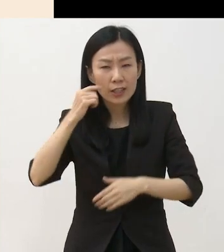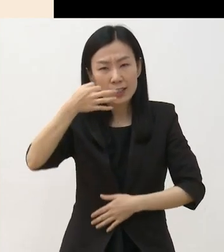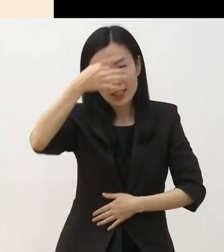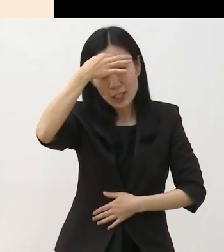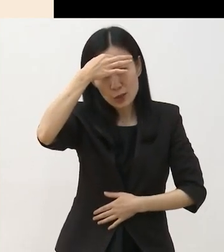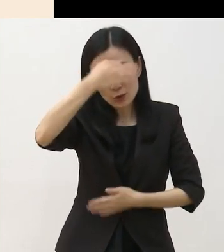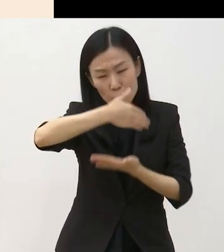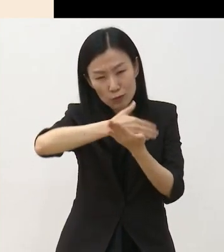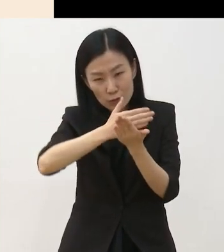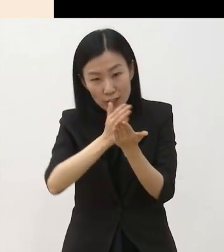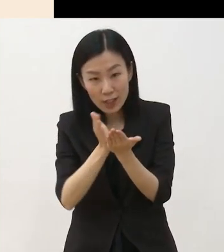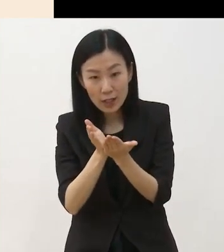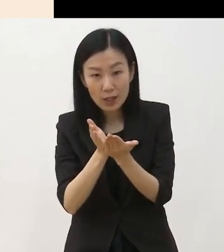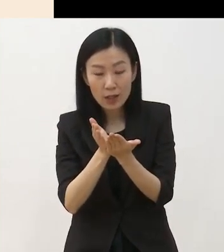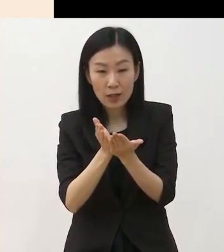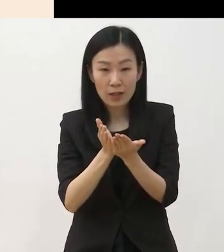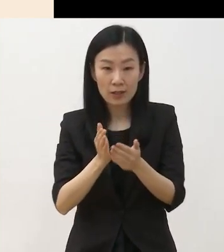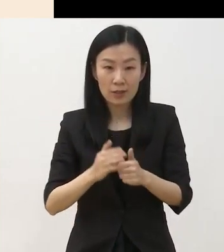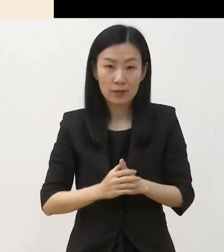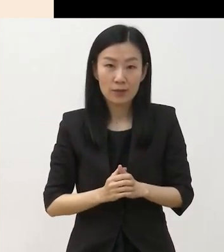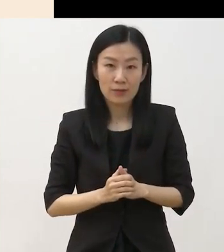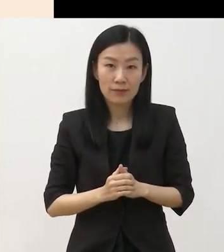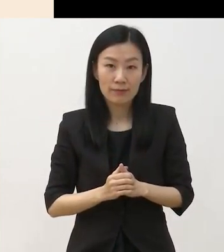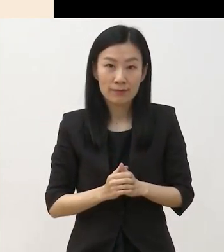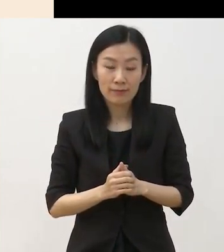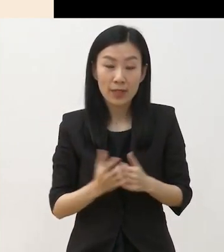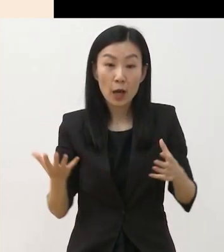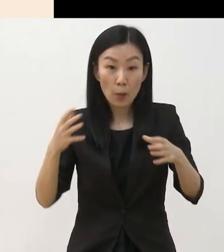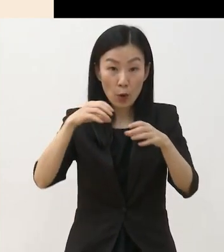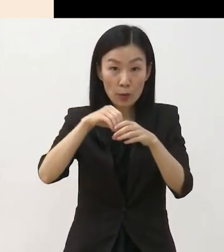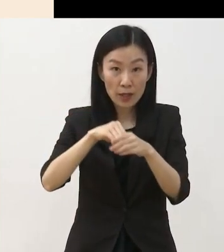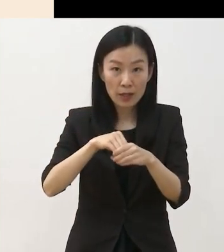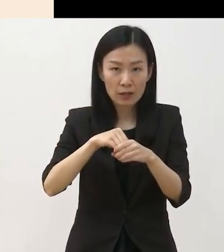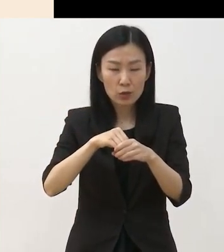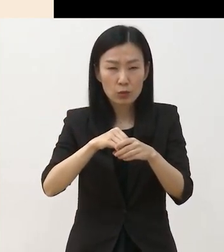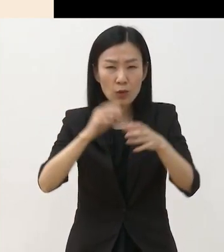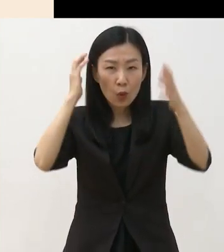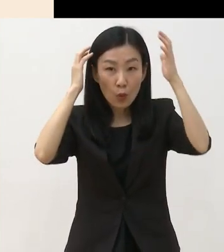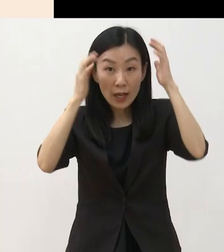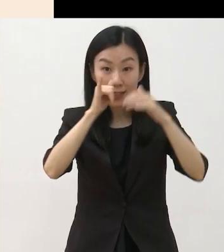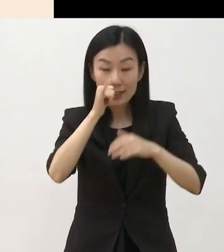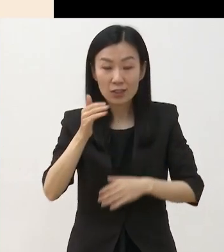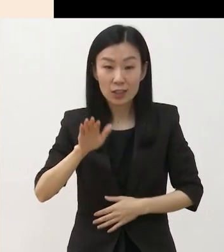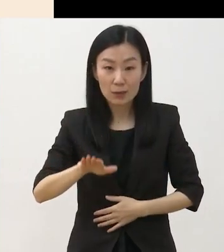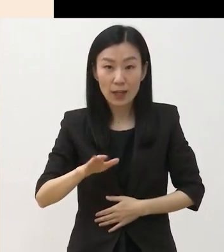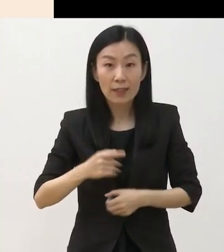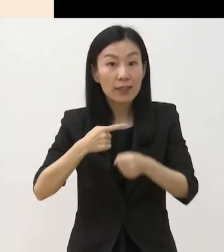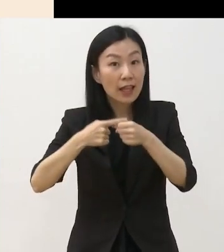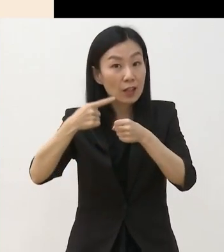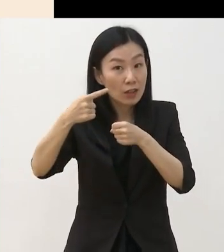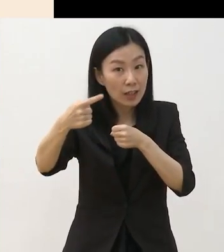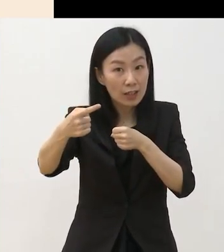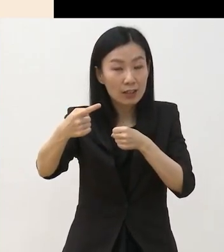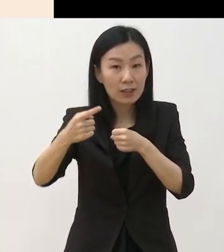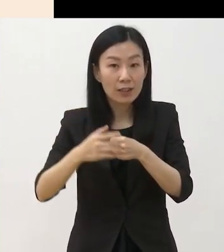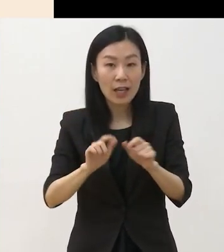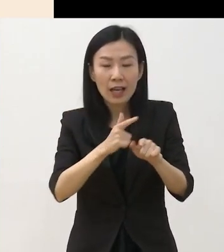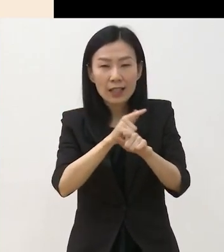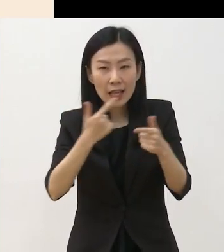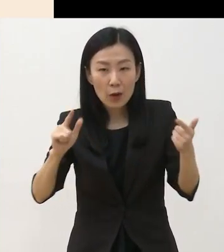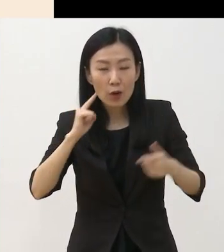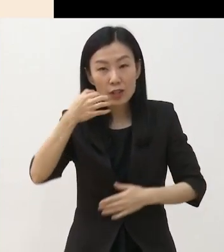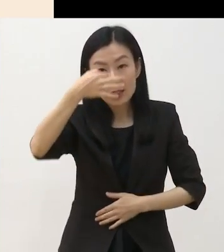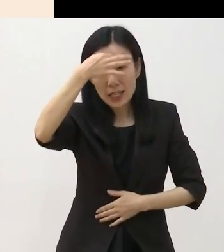동 사업에 포함 지원해서 혼재되어 왔었는데요 내년에 다원예술